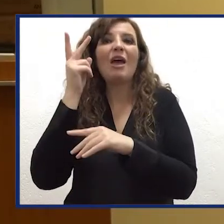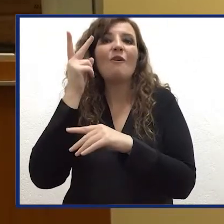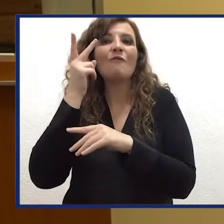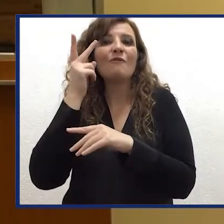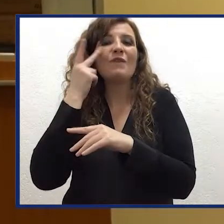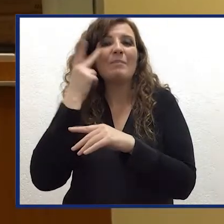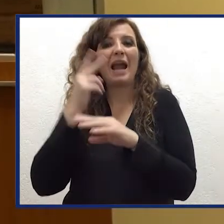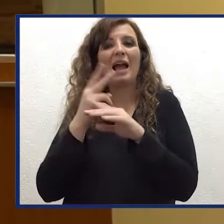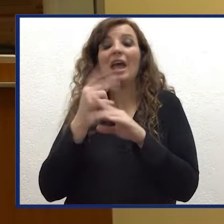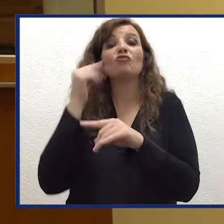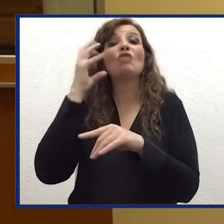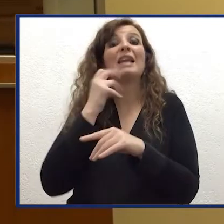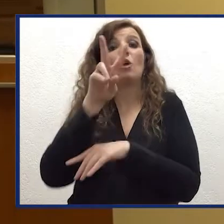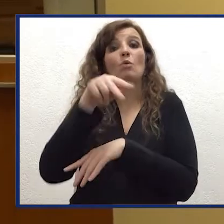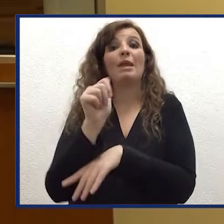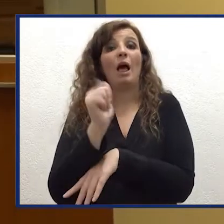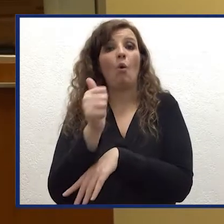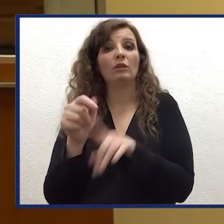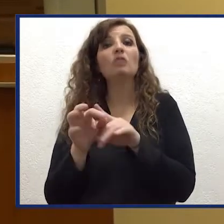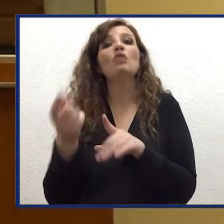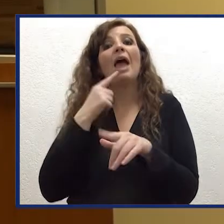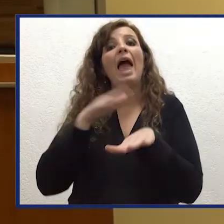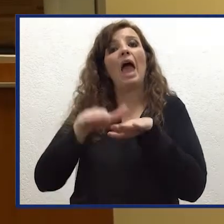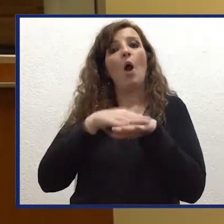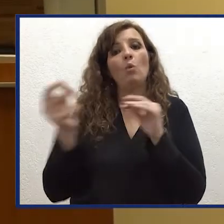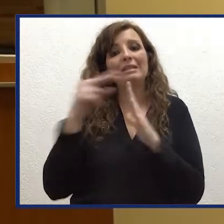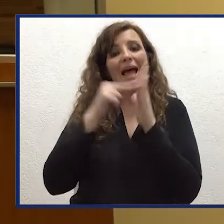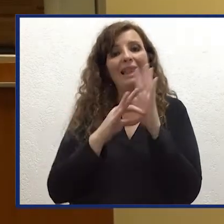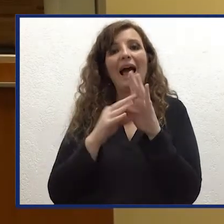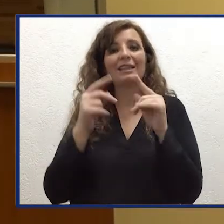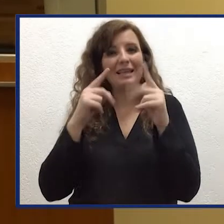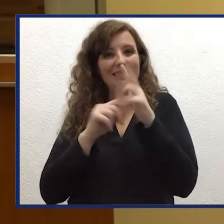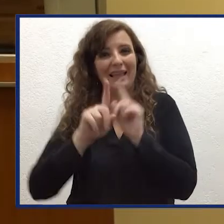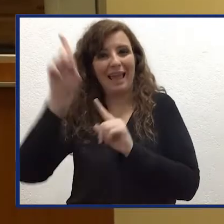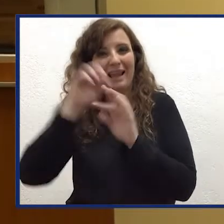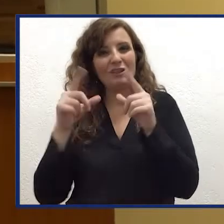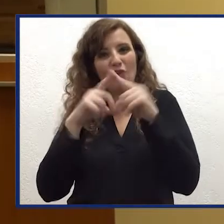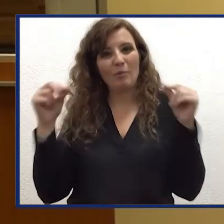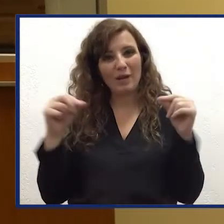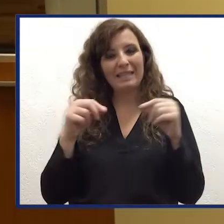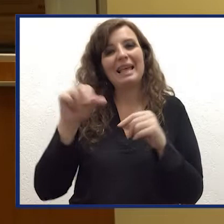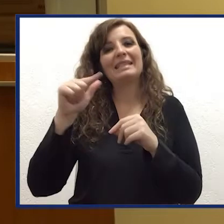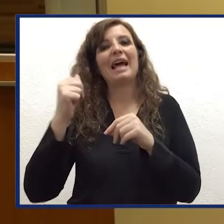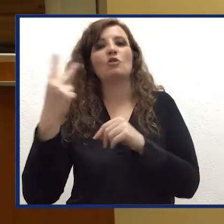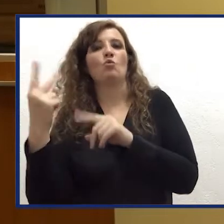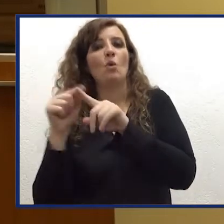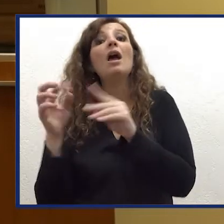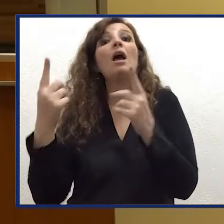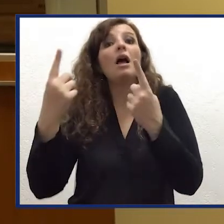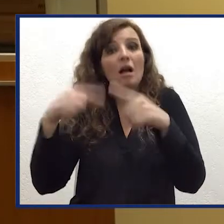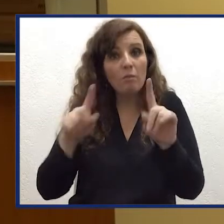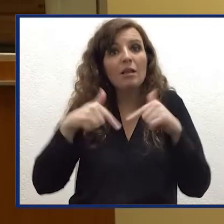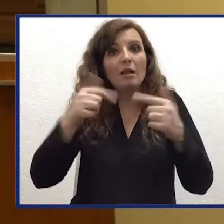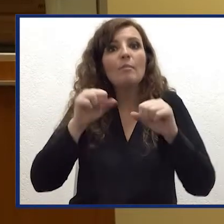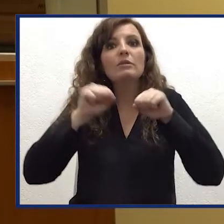febbraio del gennaio 2011 e l'utilizzo dei dati di satellitari geostazionali giapponesi MTSAT-2 ha